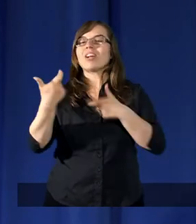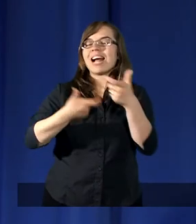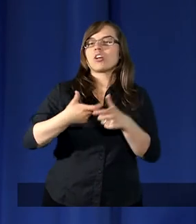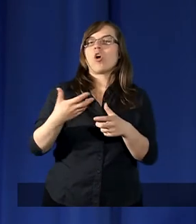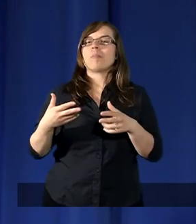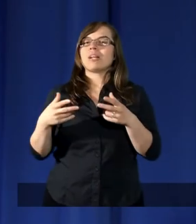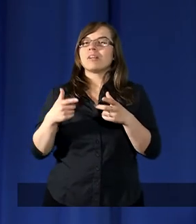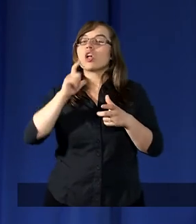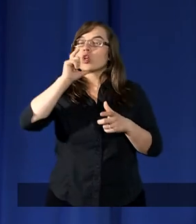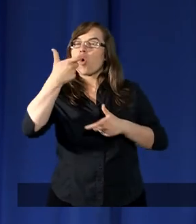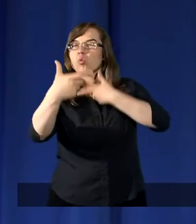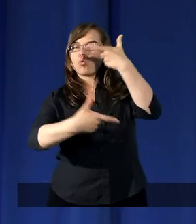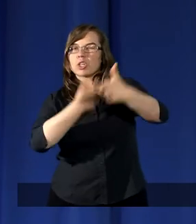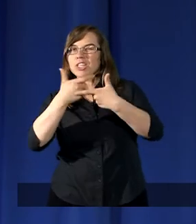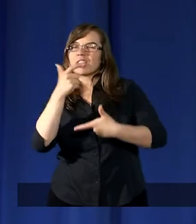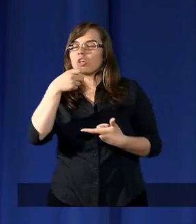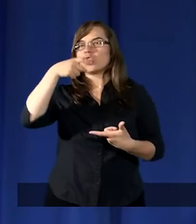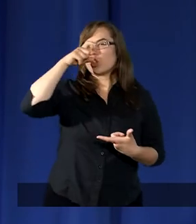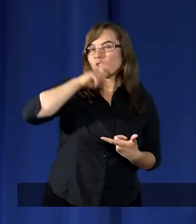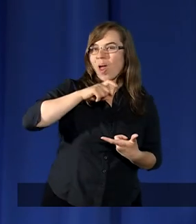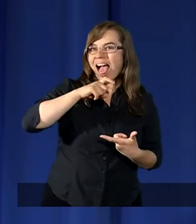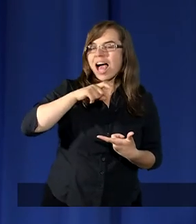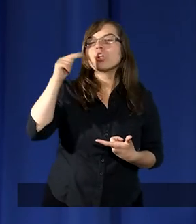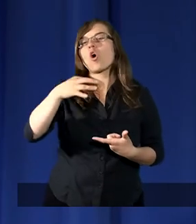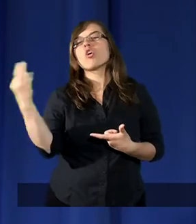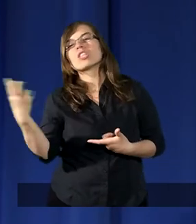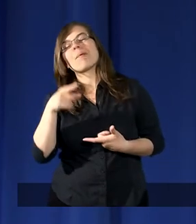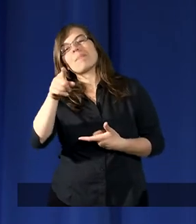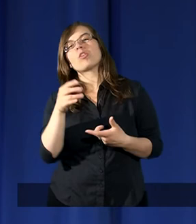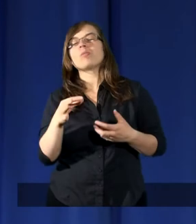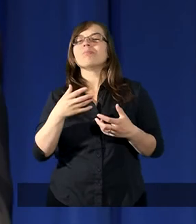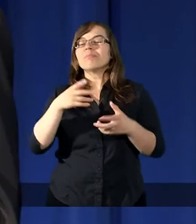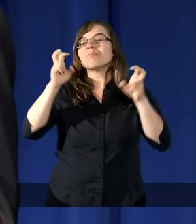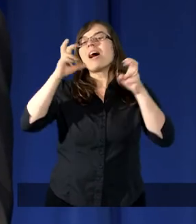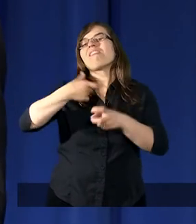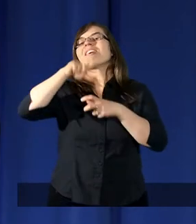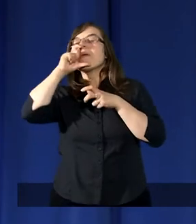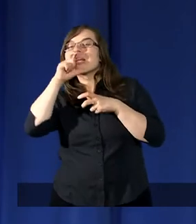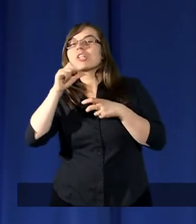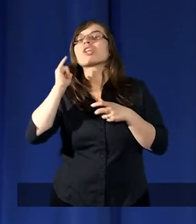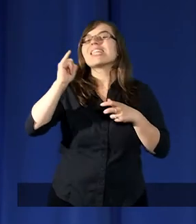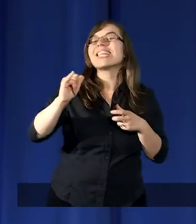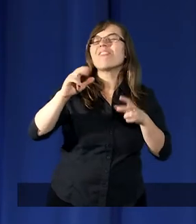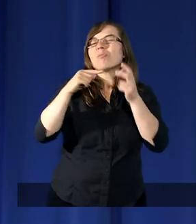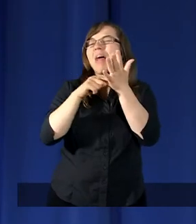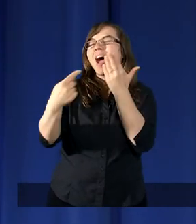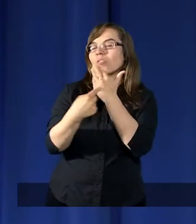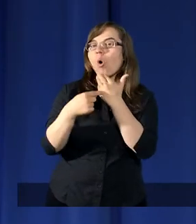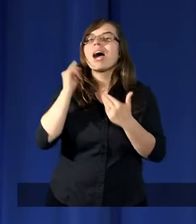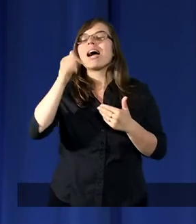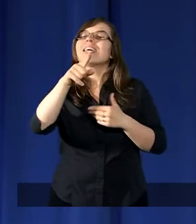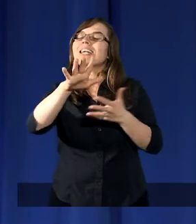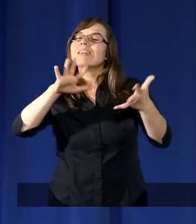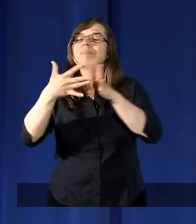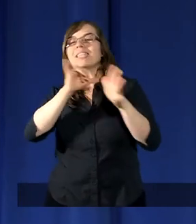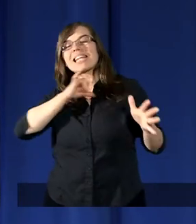Jeżeli coś uczynimy, uczynimy złego, to musimy to wypić. I ten bardzo